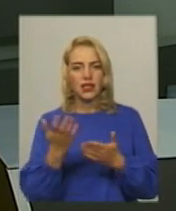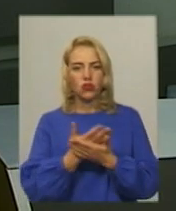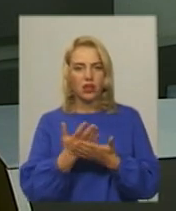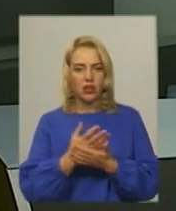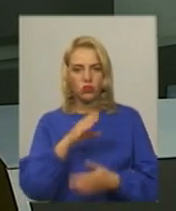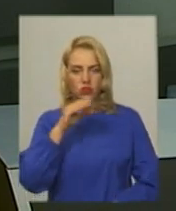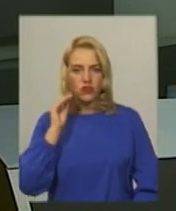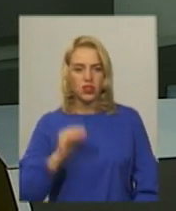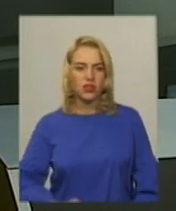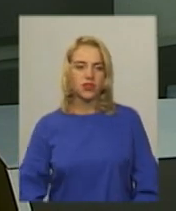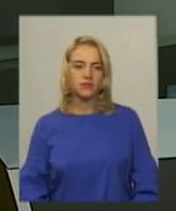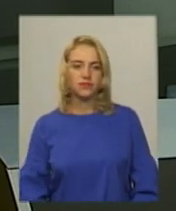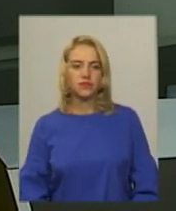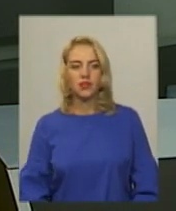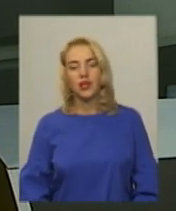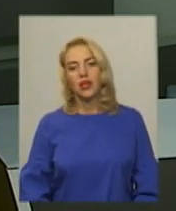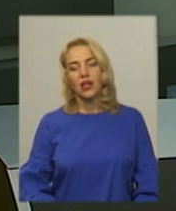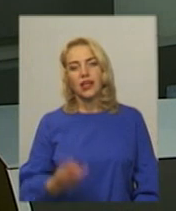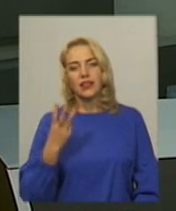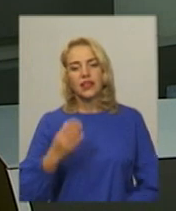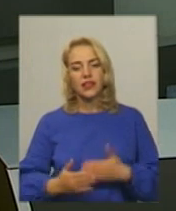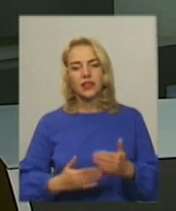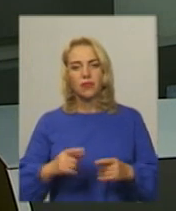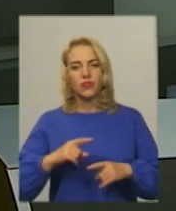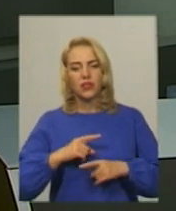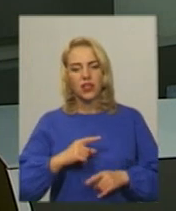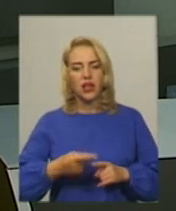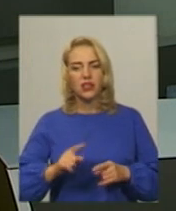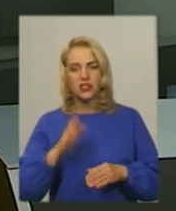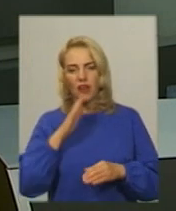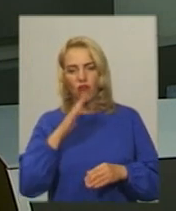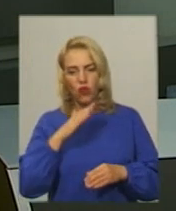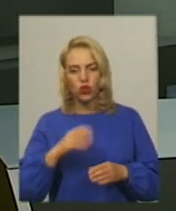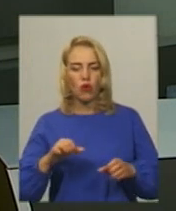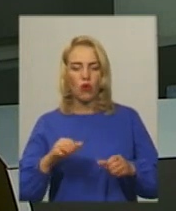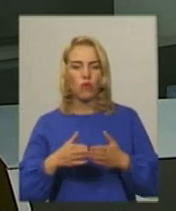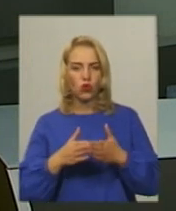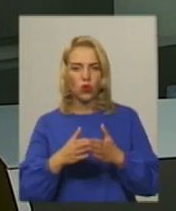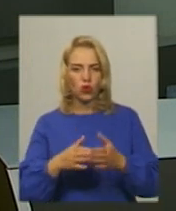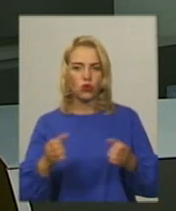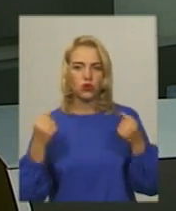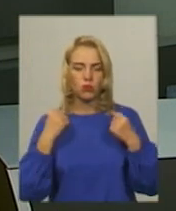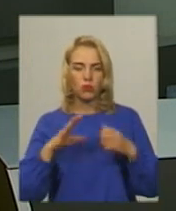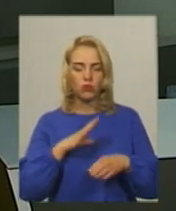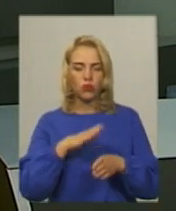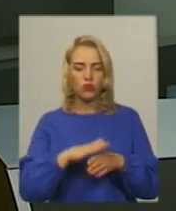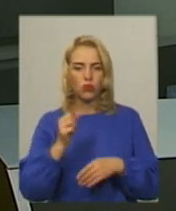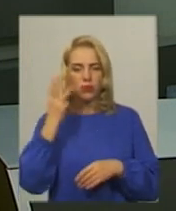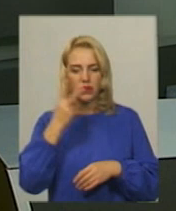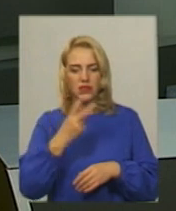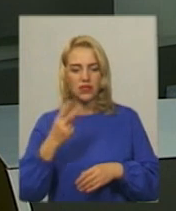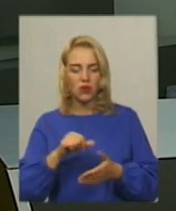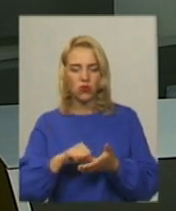Шевченка Третій етап та фінал чемпіонату України з водно-моторного спорту відбувся у Хмельницькому 22 учасники з 5